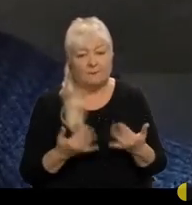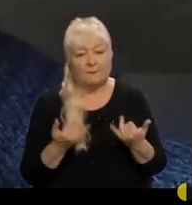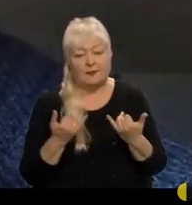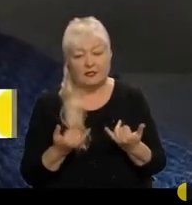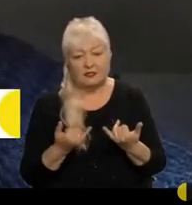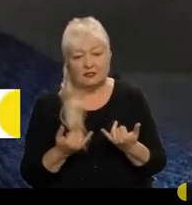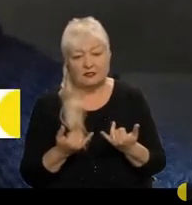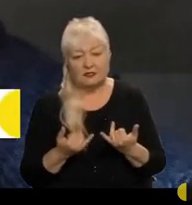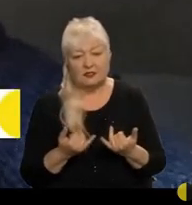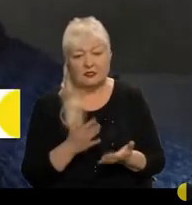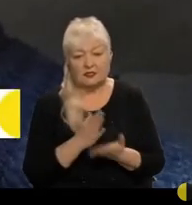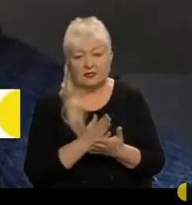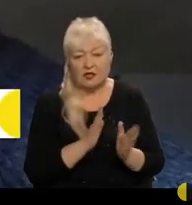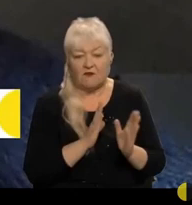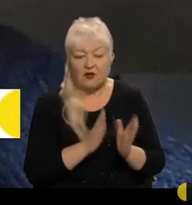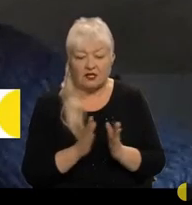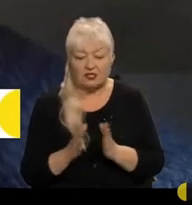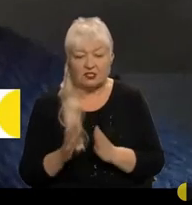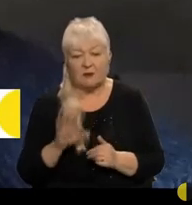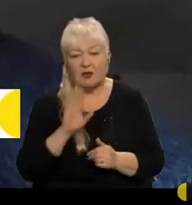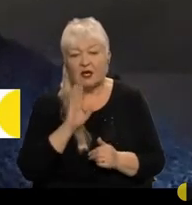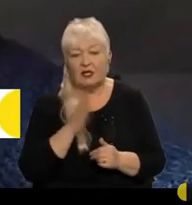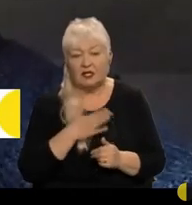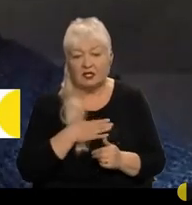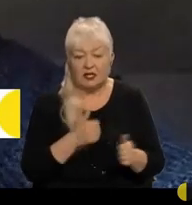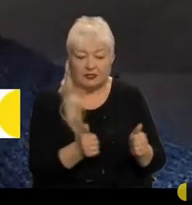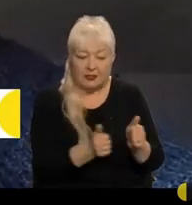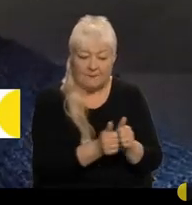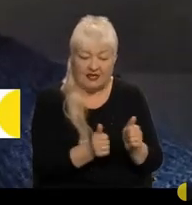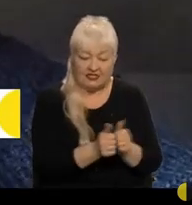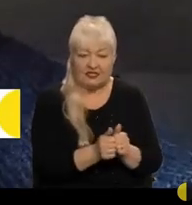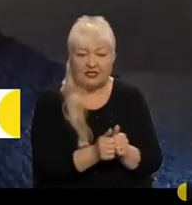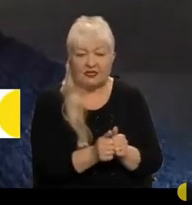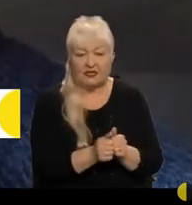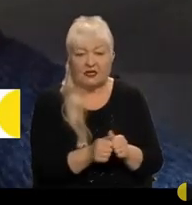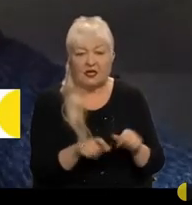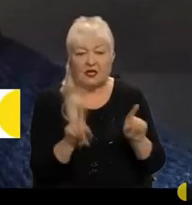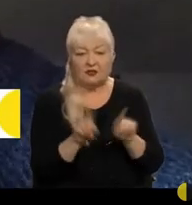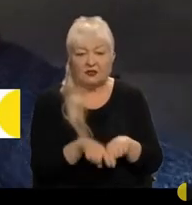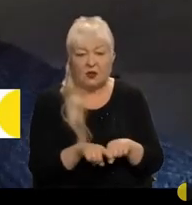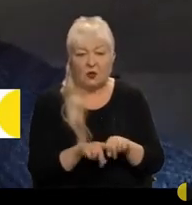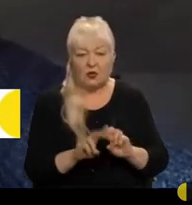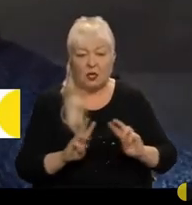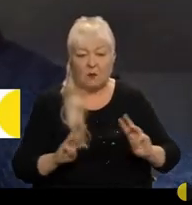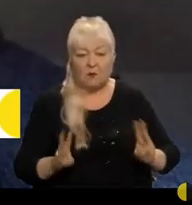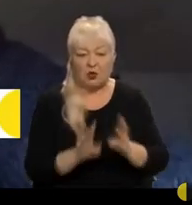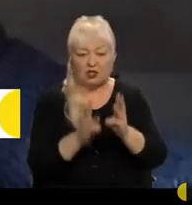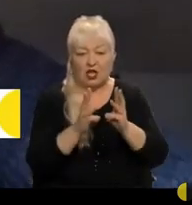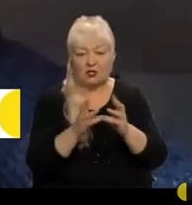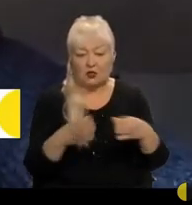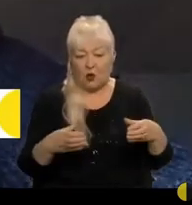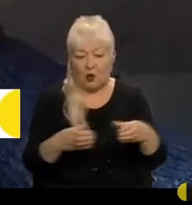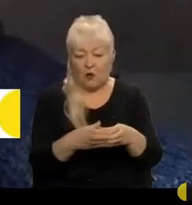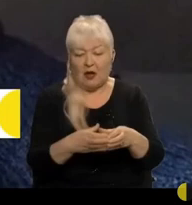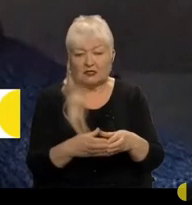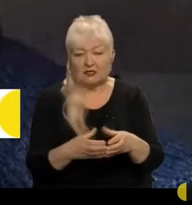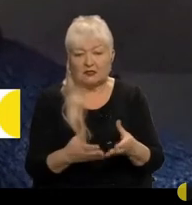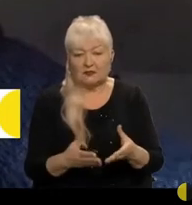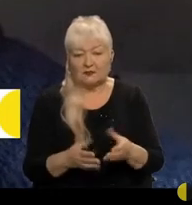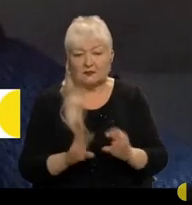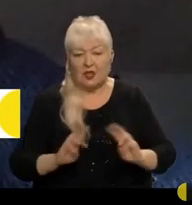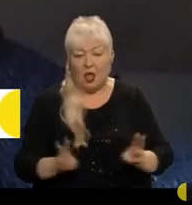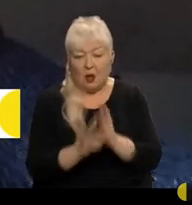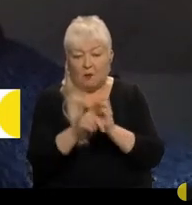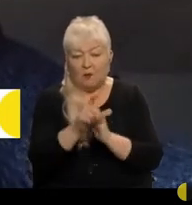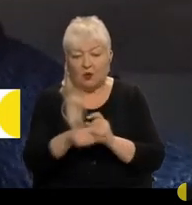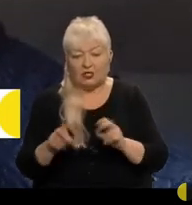в режимах, і наші партнери діють в режимах такої пожарної команди. Пожежники, які